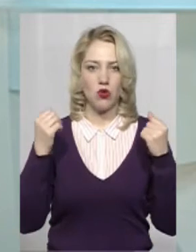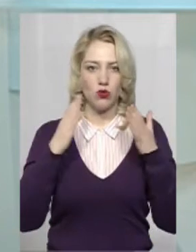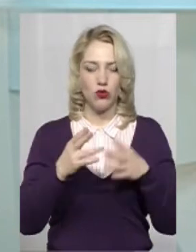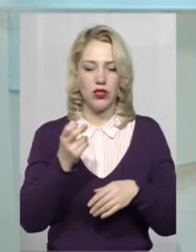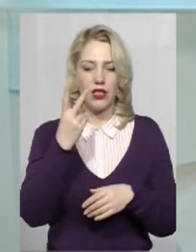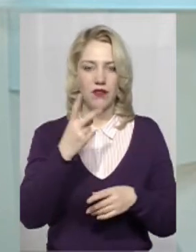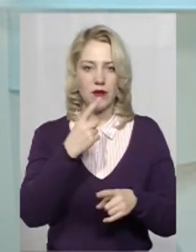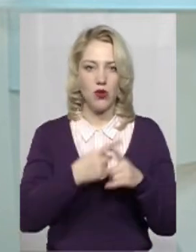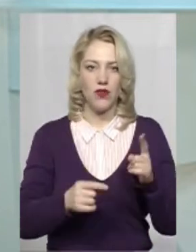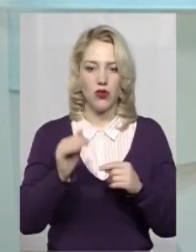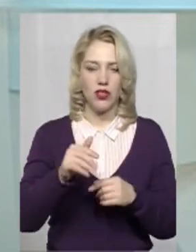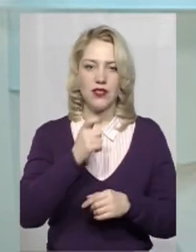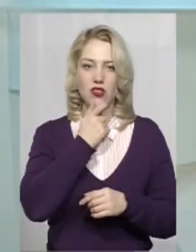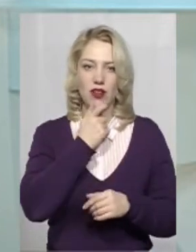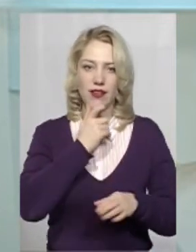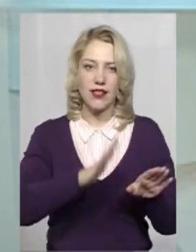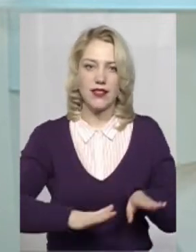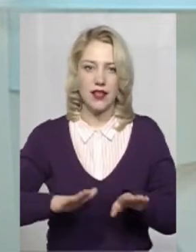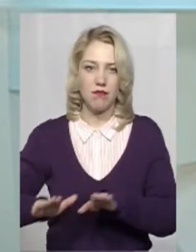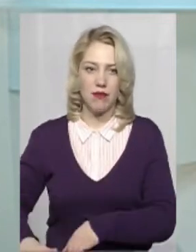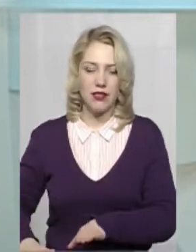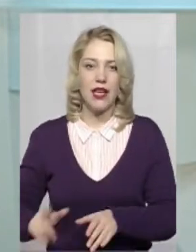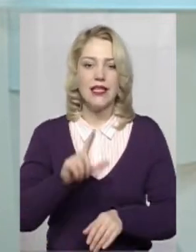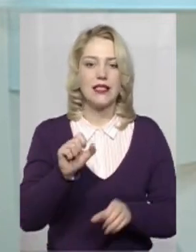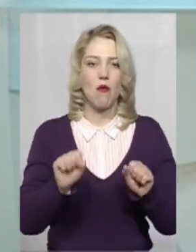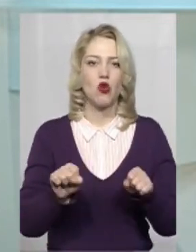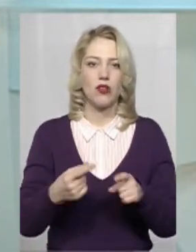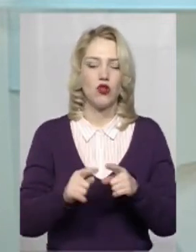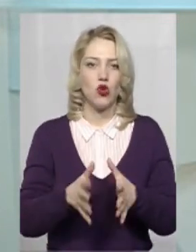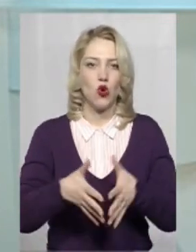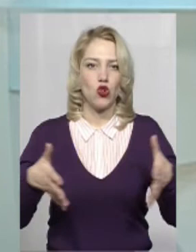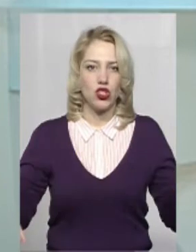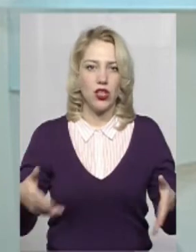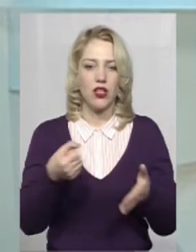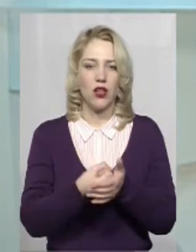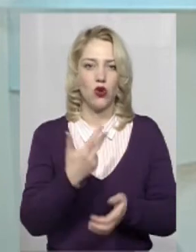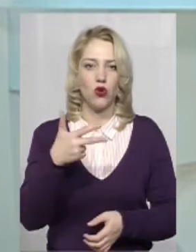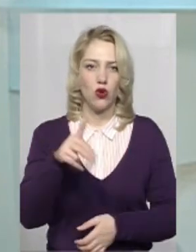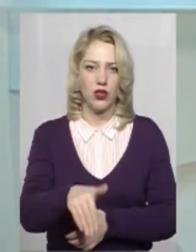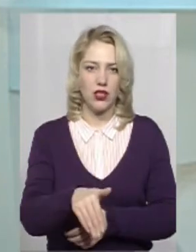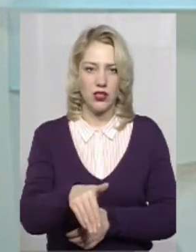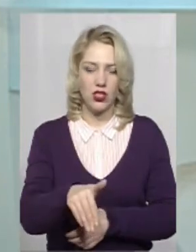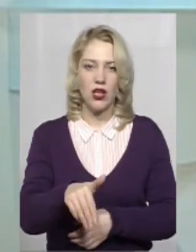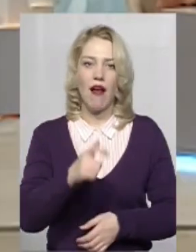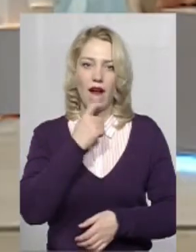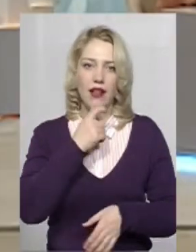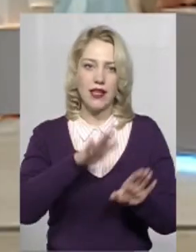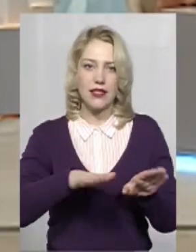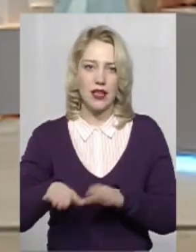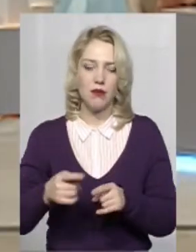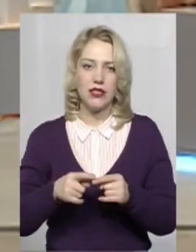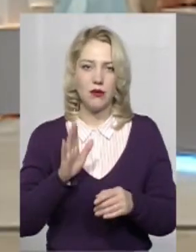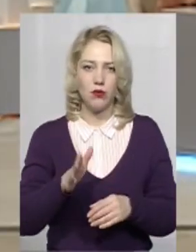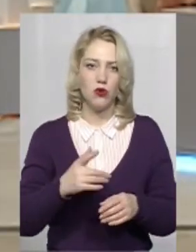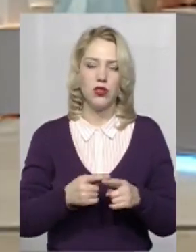на 2,5 тисячі глядацьких місць, з можливостю його розширення до 3 тисяч глядацьких місць. Це